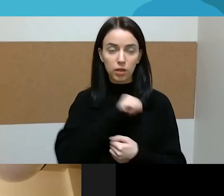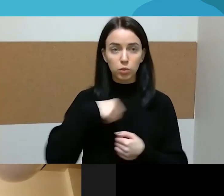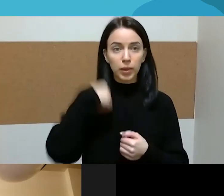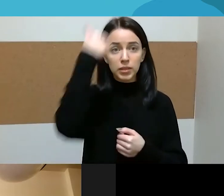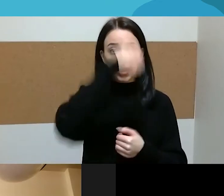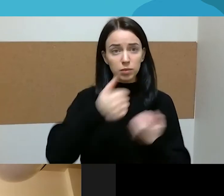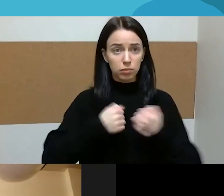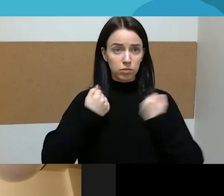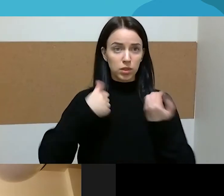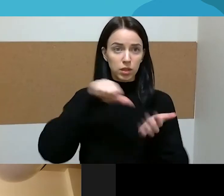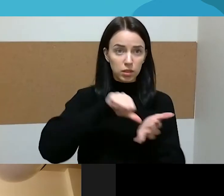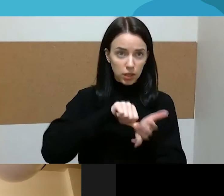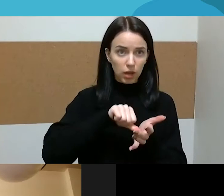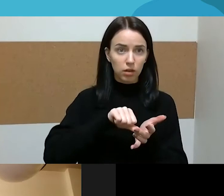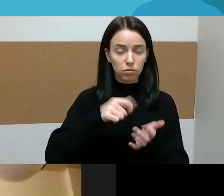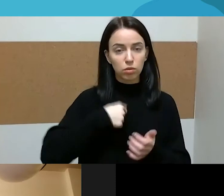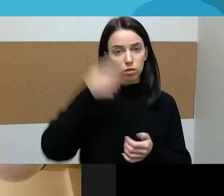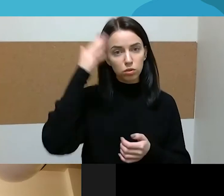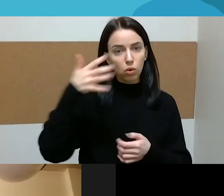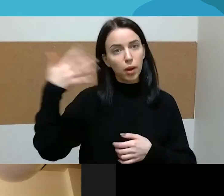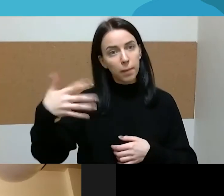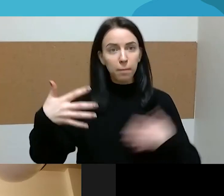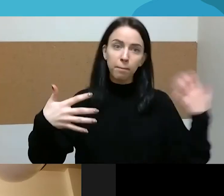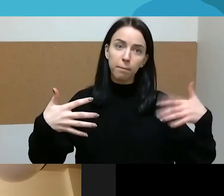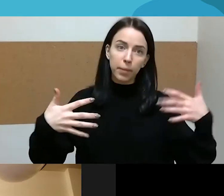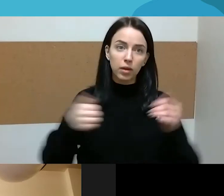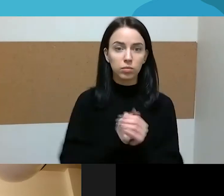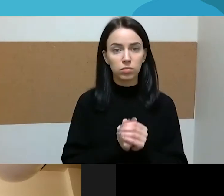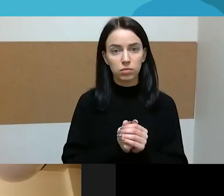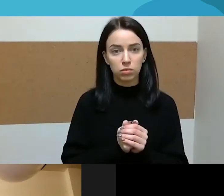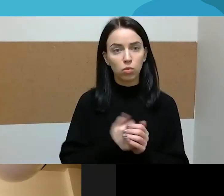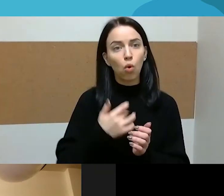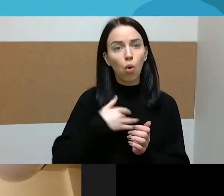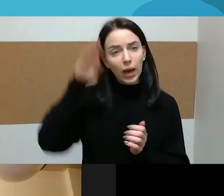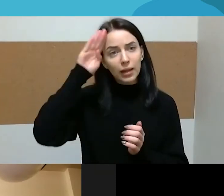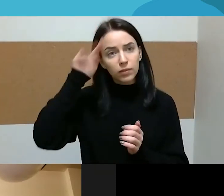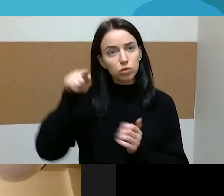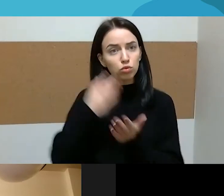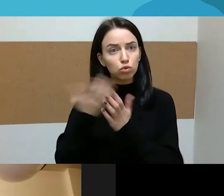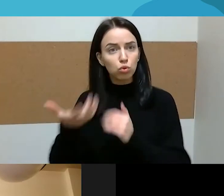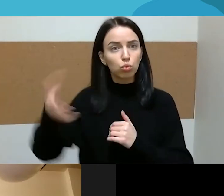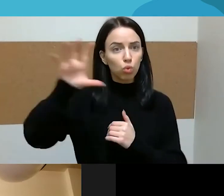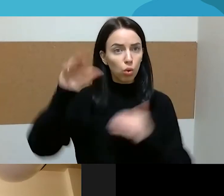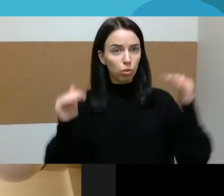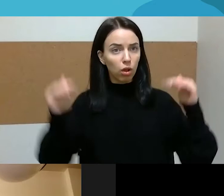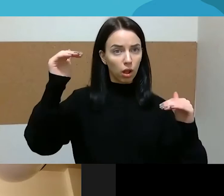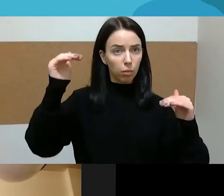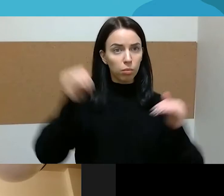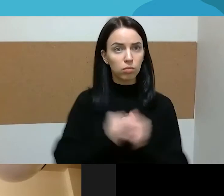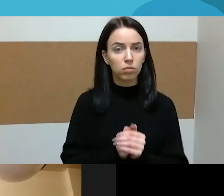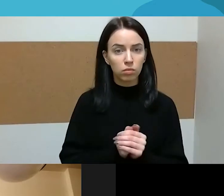tam ampiamtį tikrai yra, o gal net kai kurios saviedas ir daugiau galbūt yra virištų dalykų, kurbūt aš turėčiau įsikišti